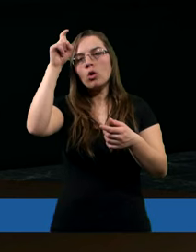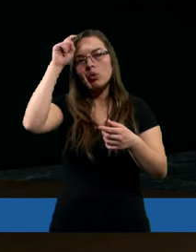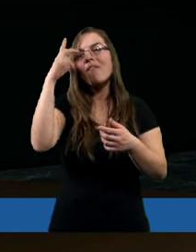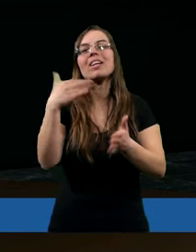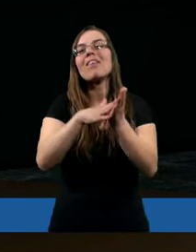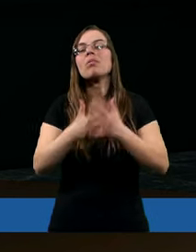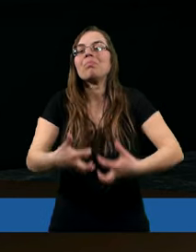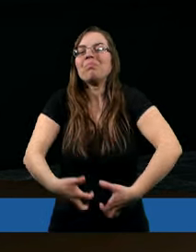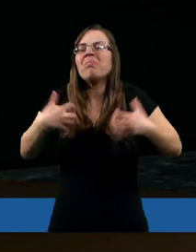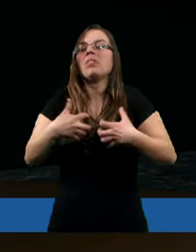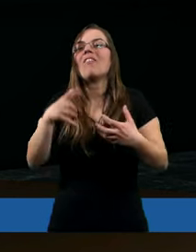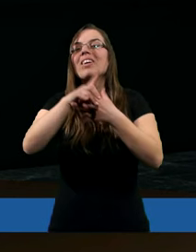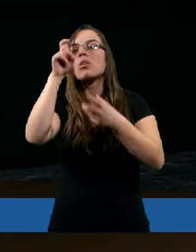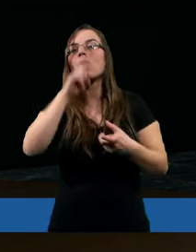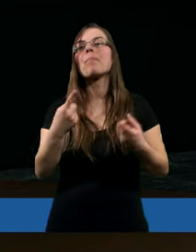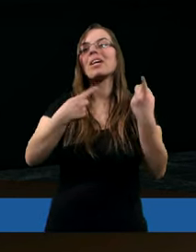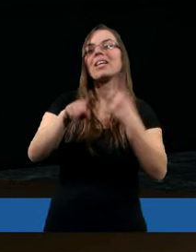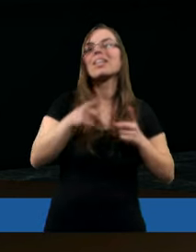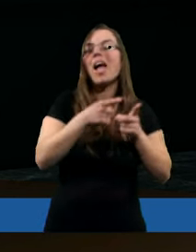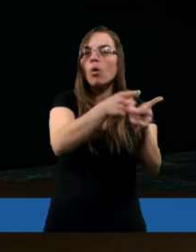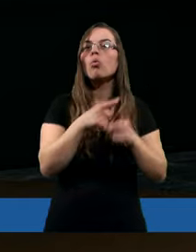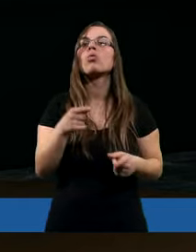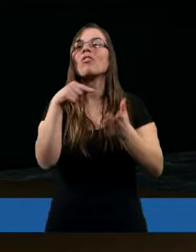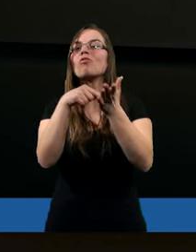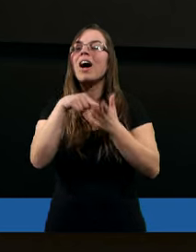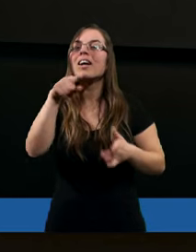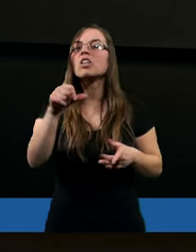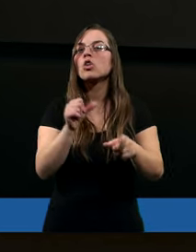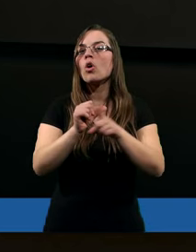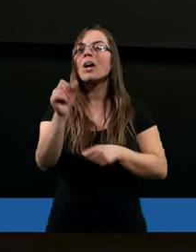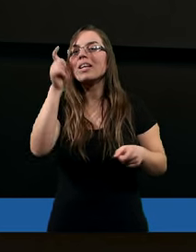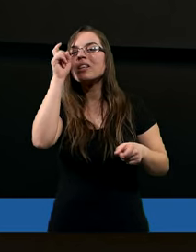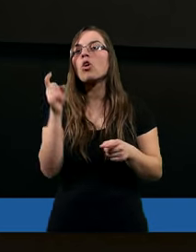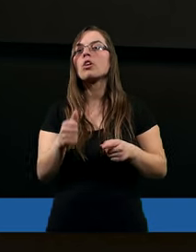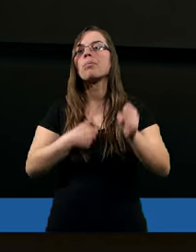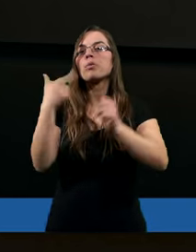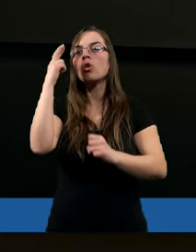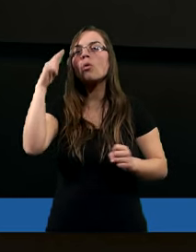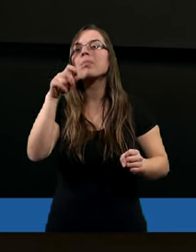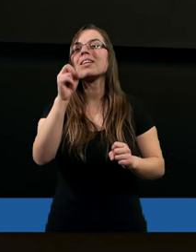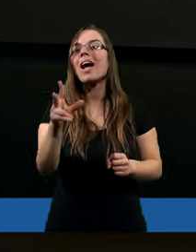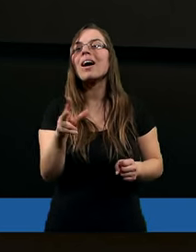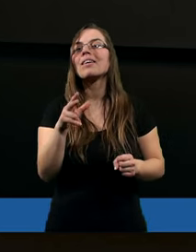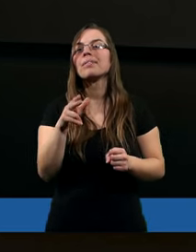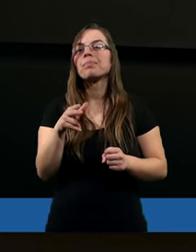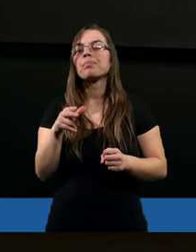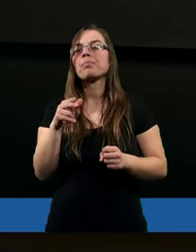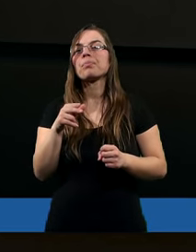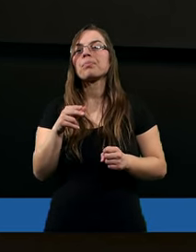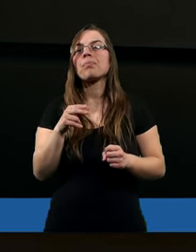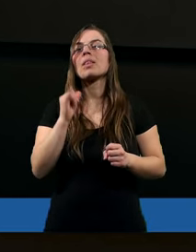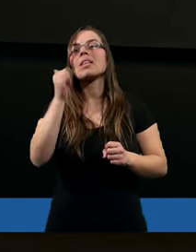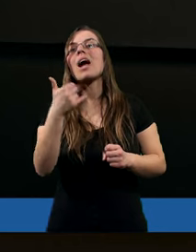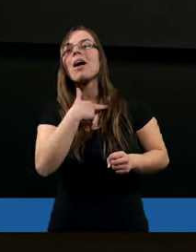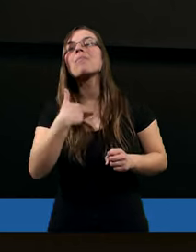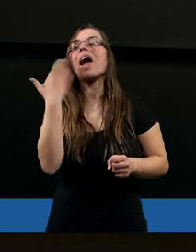zawziętości, w złym kierunku. Więc to jest właśnie istotne, żebyśmy rozumieli, że tacy ludzie też są,